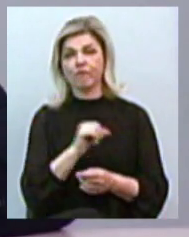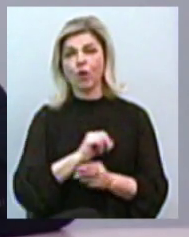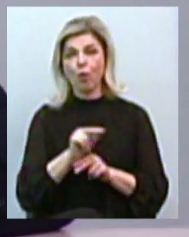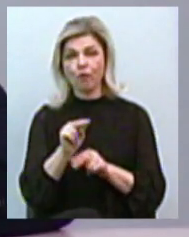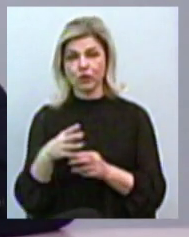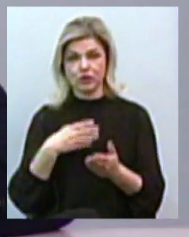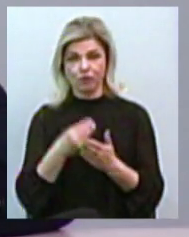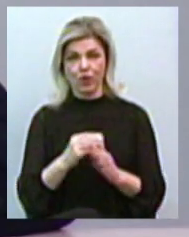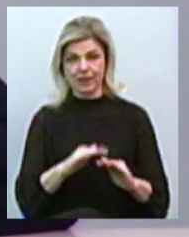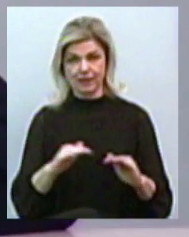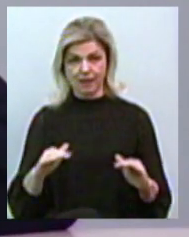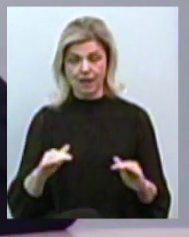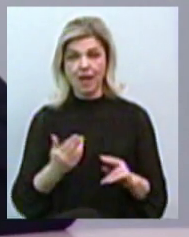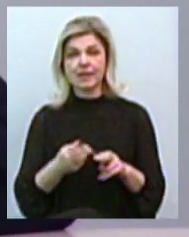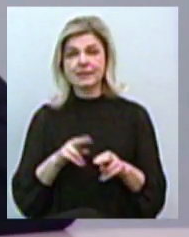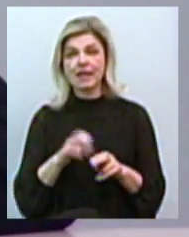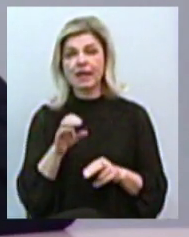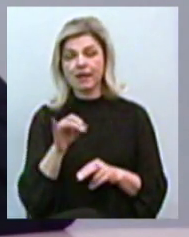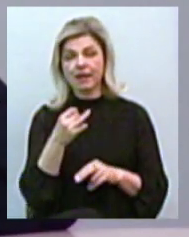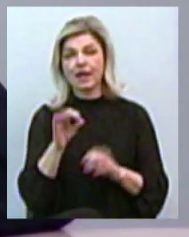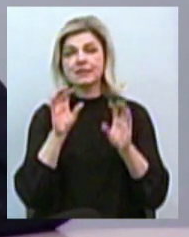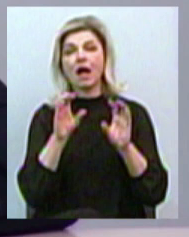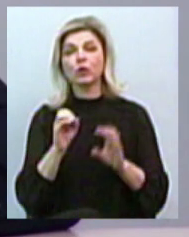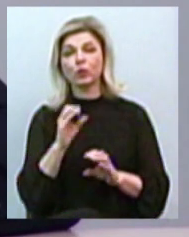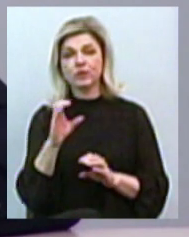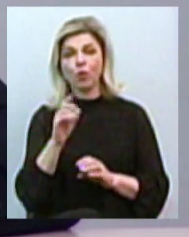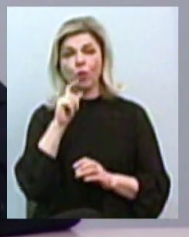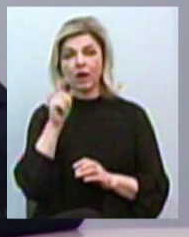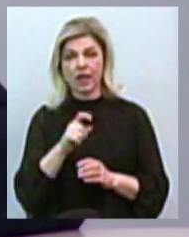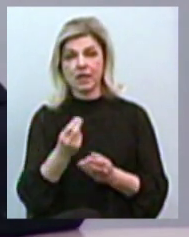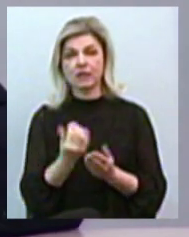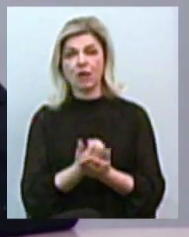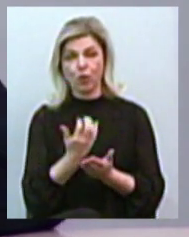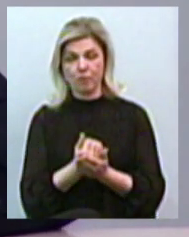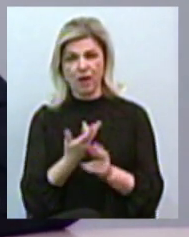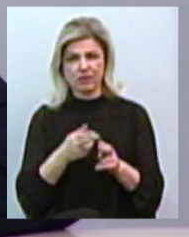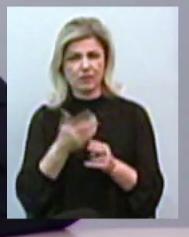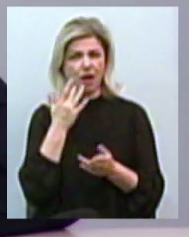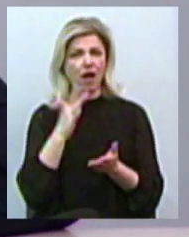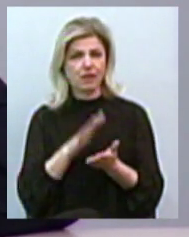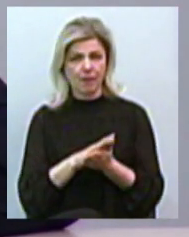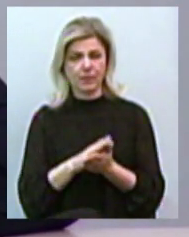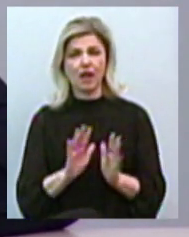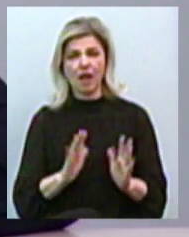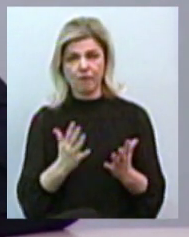Оцей статус українського заробітчанина – це ж генебне явище для України.